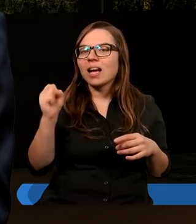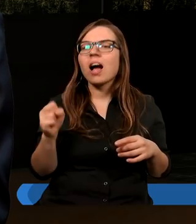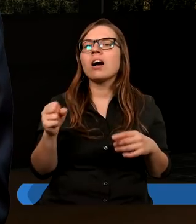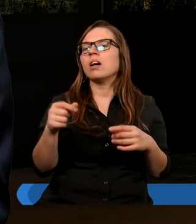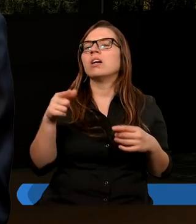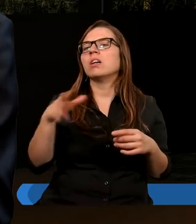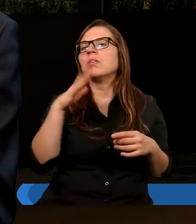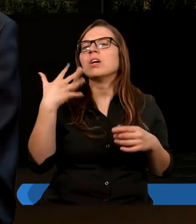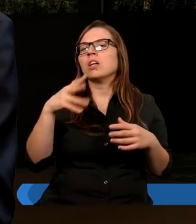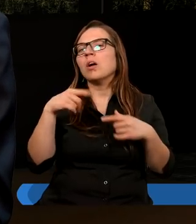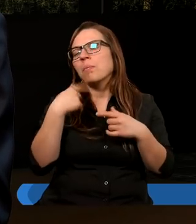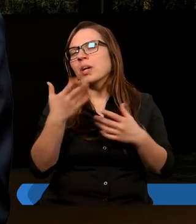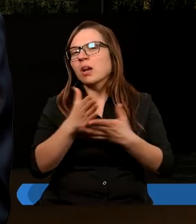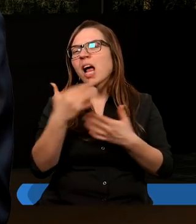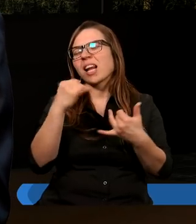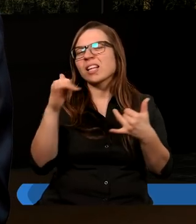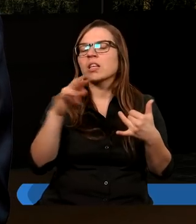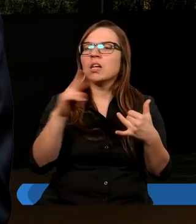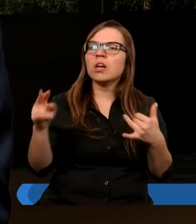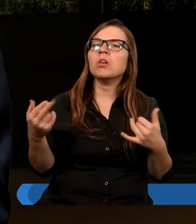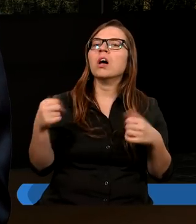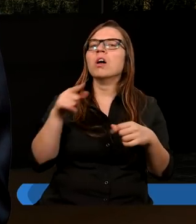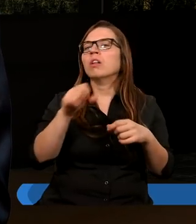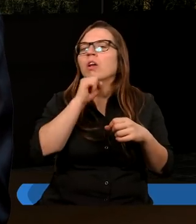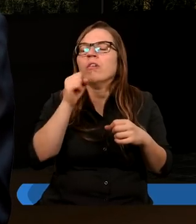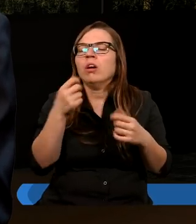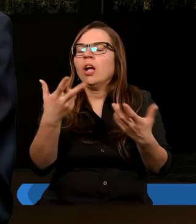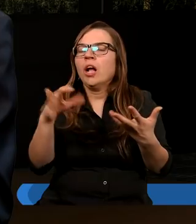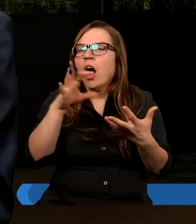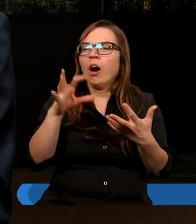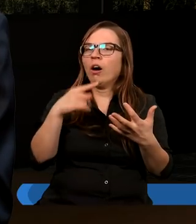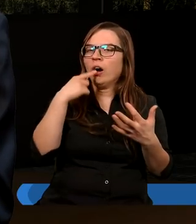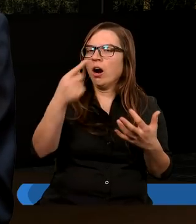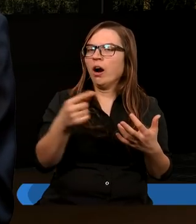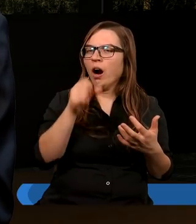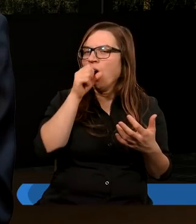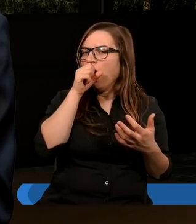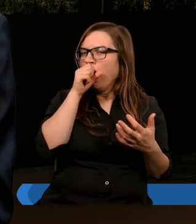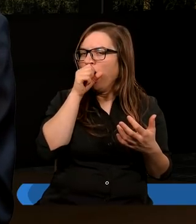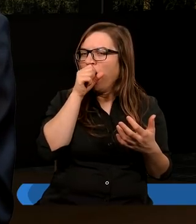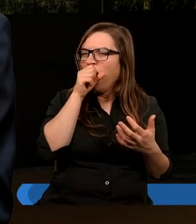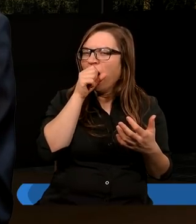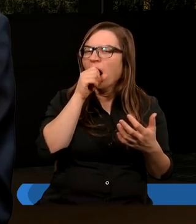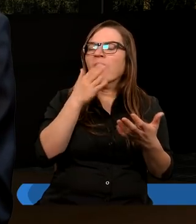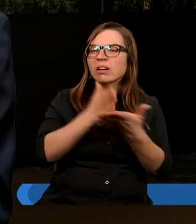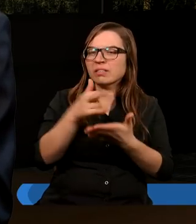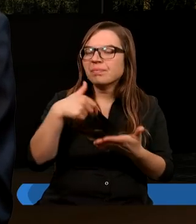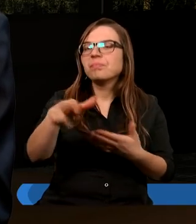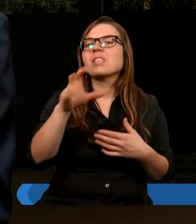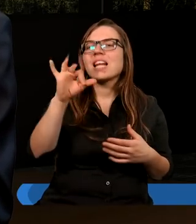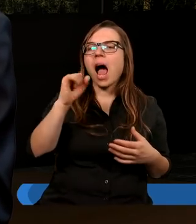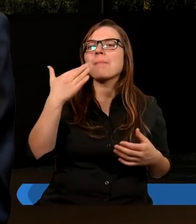nie chciał, to przez dekapolis szedł, żeby go w ogóle nie oglądać. Jezus Chrystus szedł przez Samarię